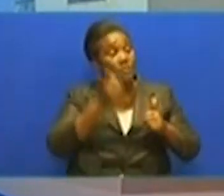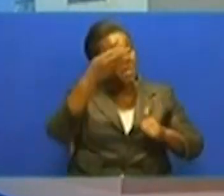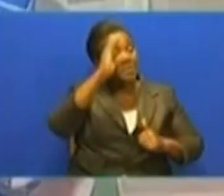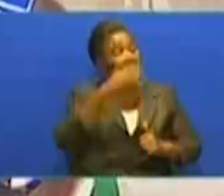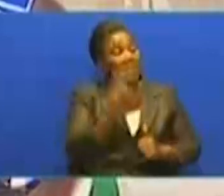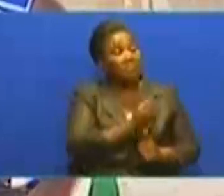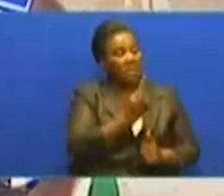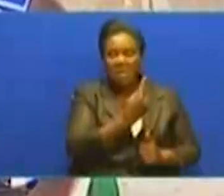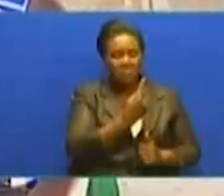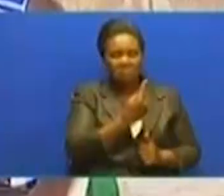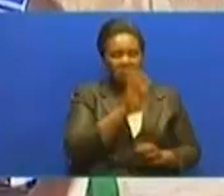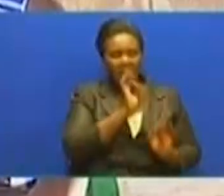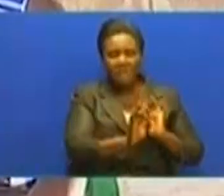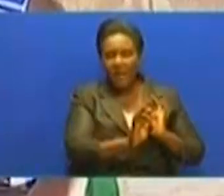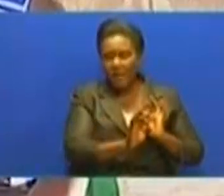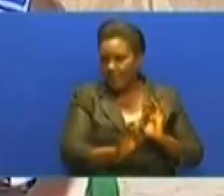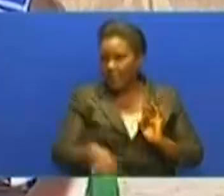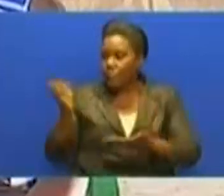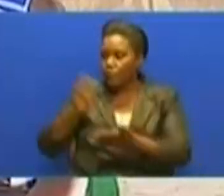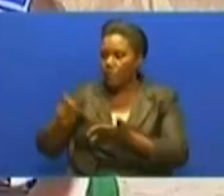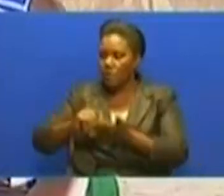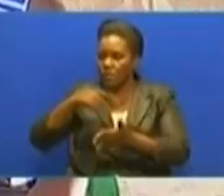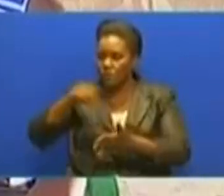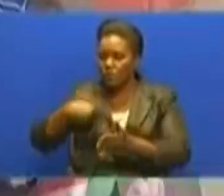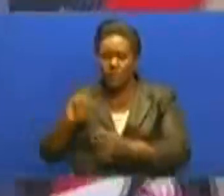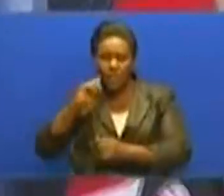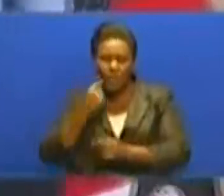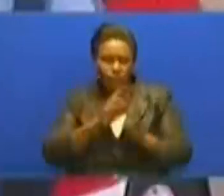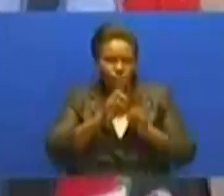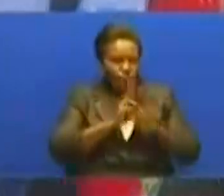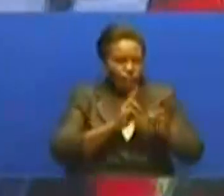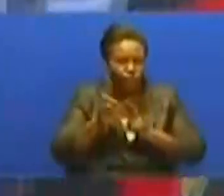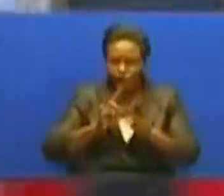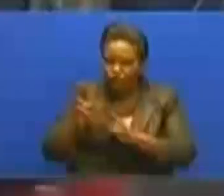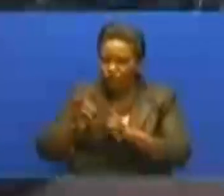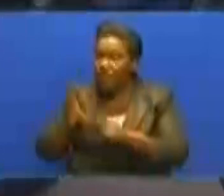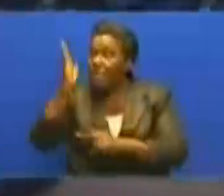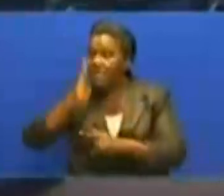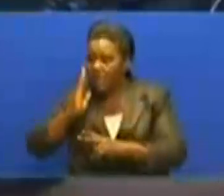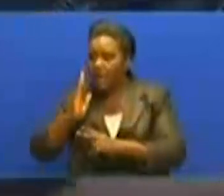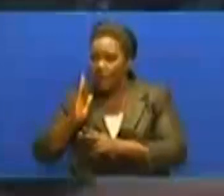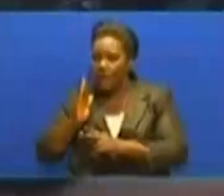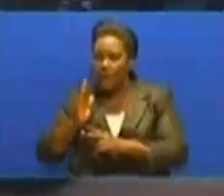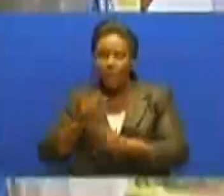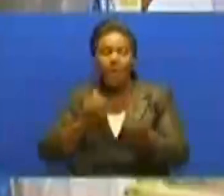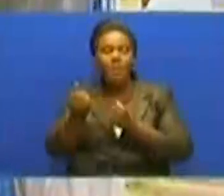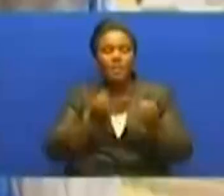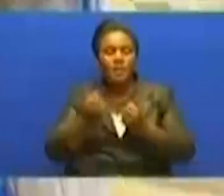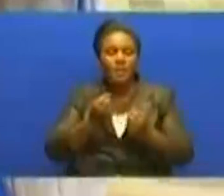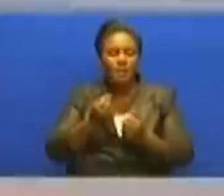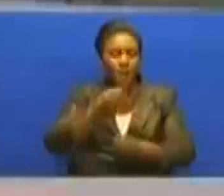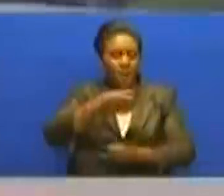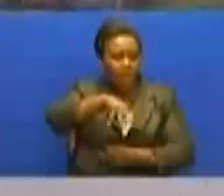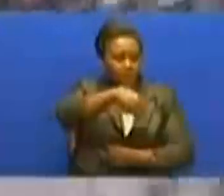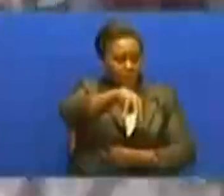ya kutegimea ajira kutoka sayo rekalini Mwani shuotu Gabriel Zakaria amezugumza na bahati vijana uliotima jiri kwa kuendesha bajaji Boda